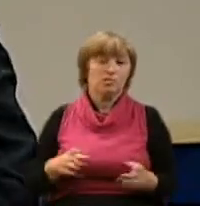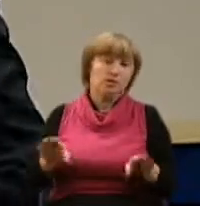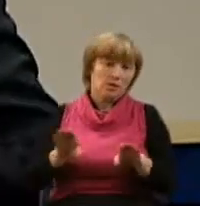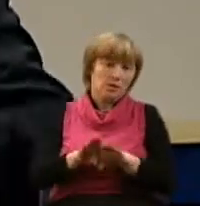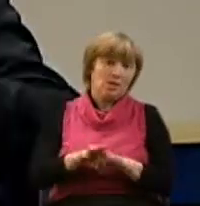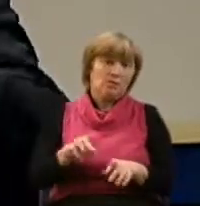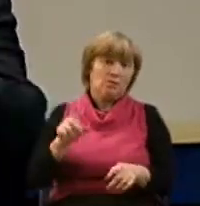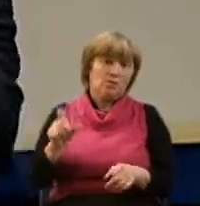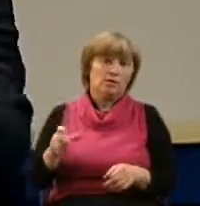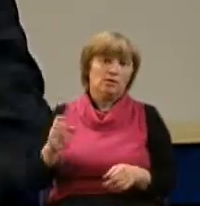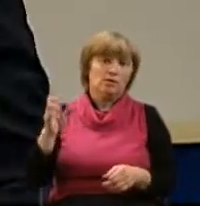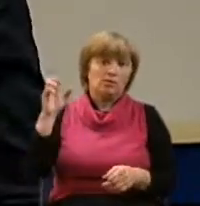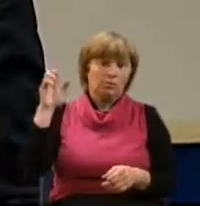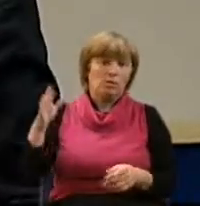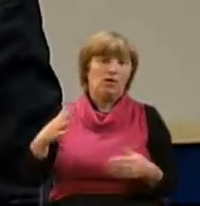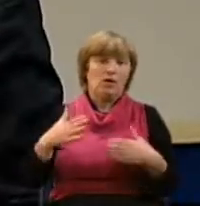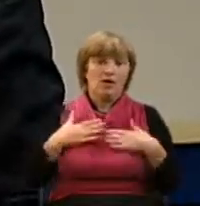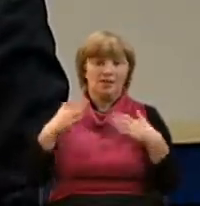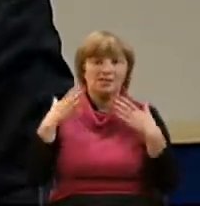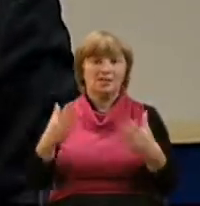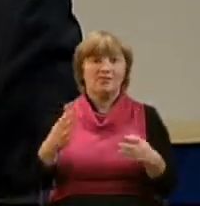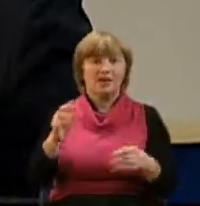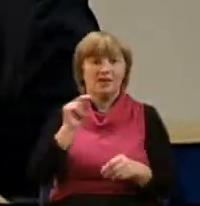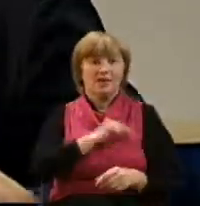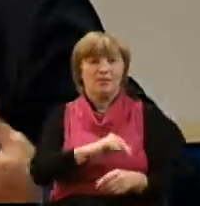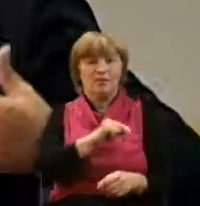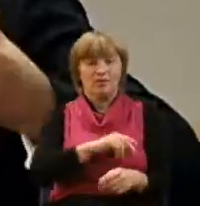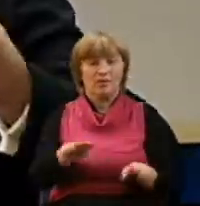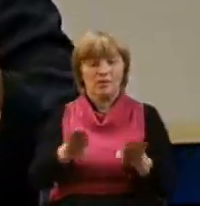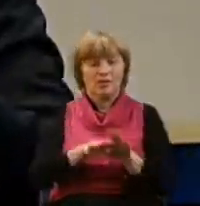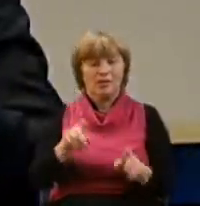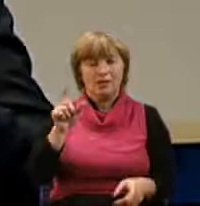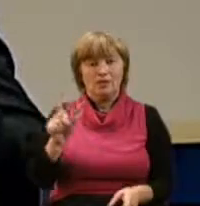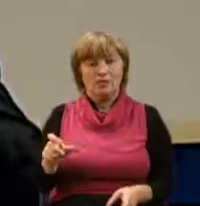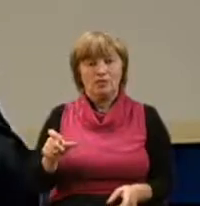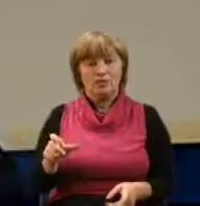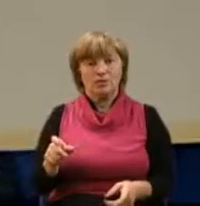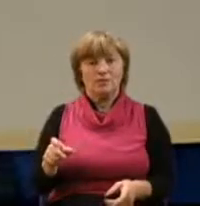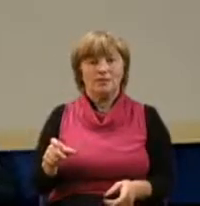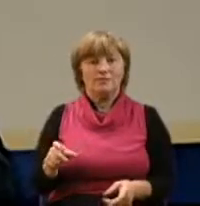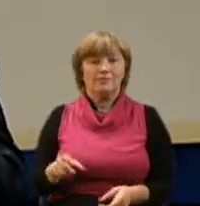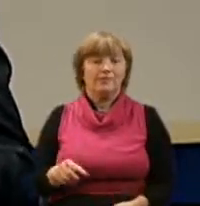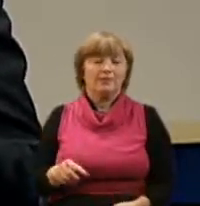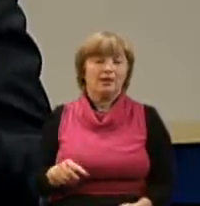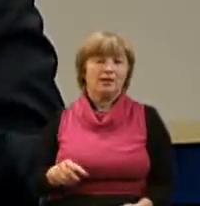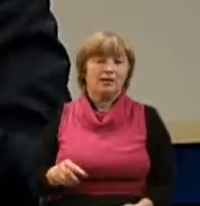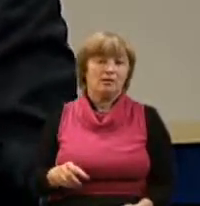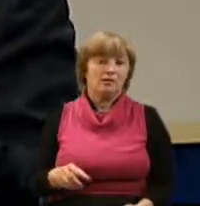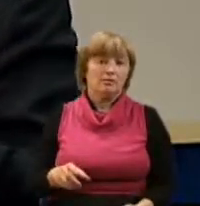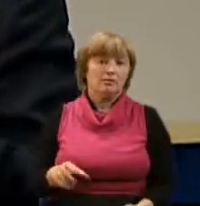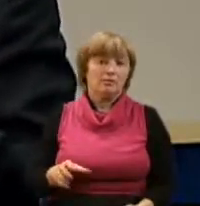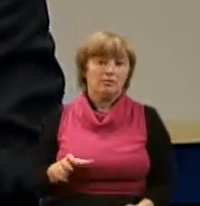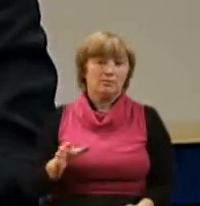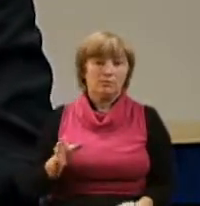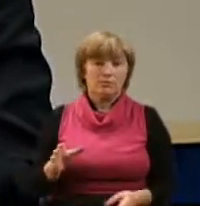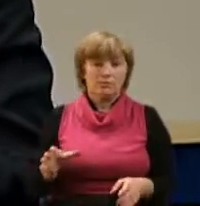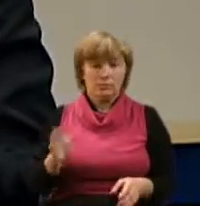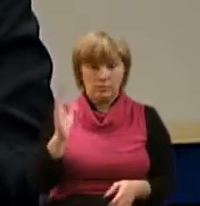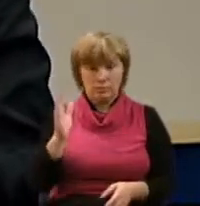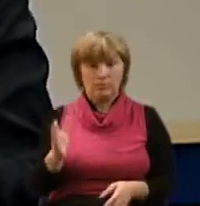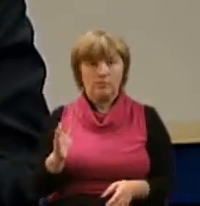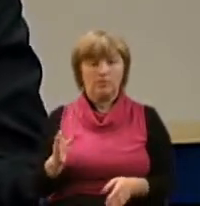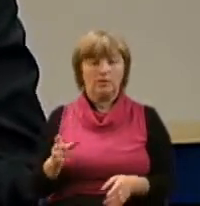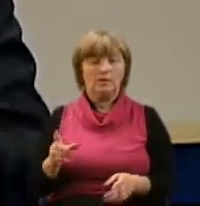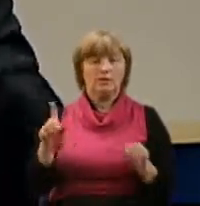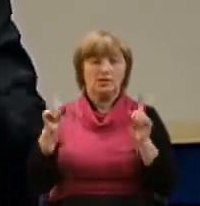такими Господь активно работает. Вот такие люди, они становятся действительно людьми, которые